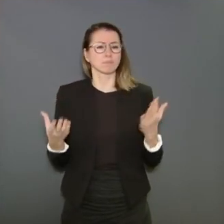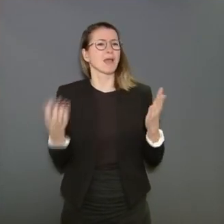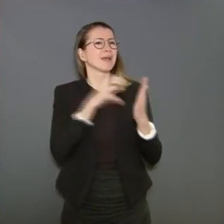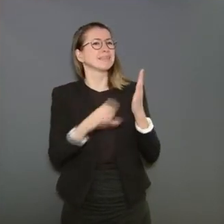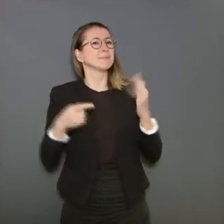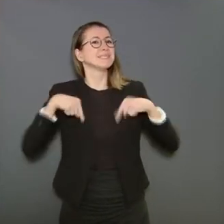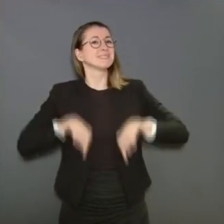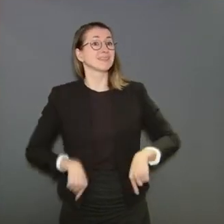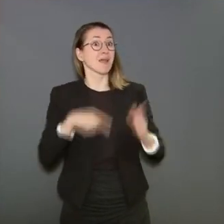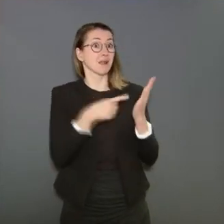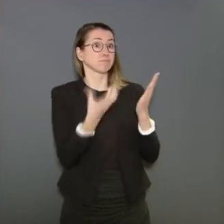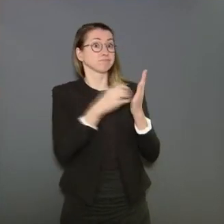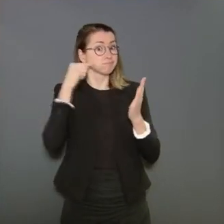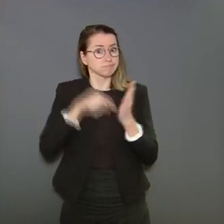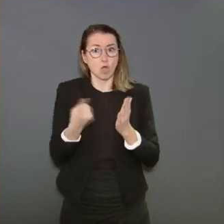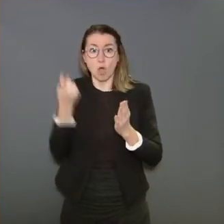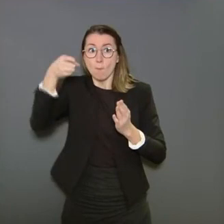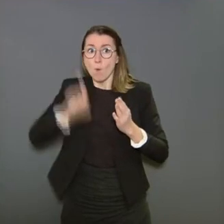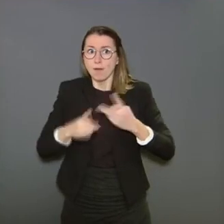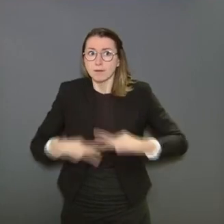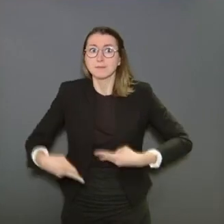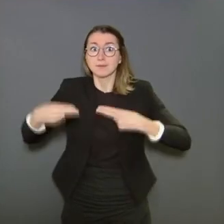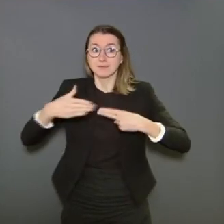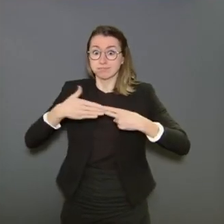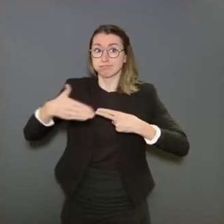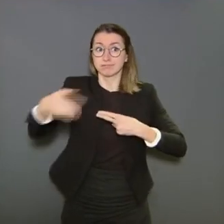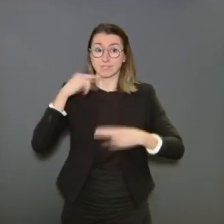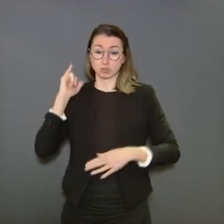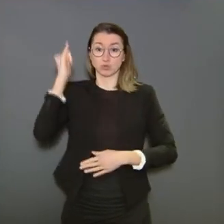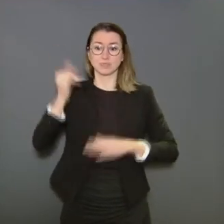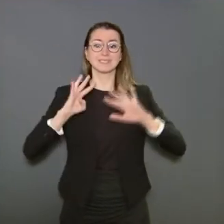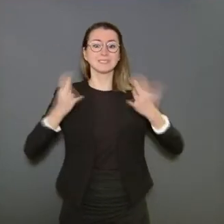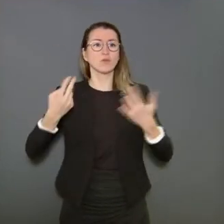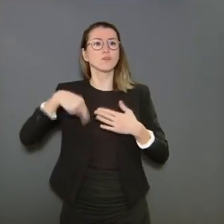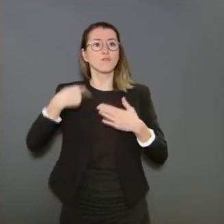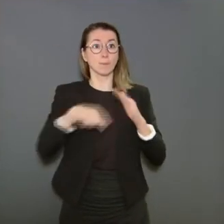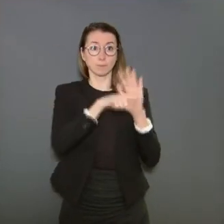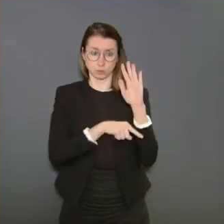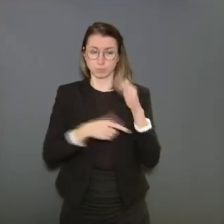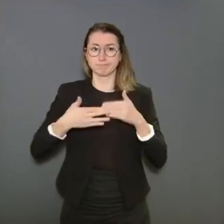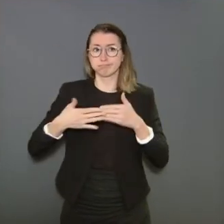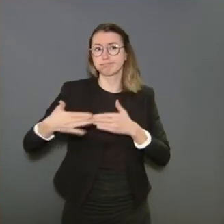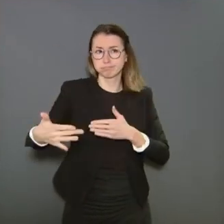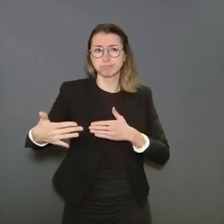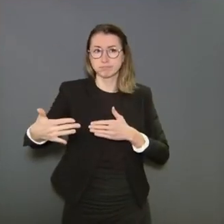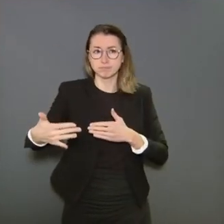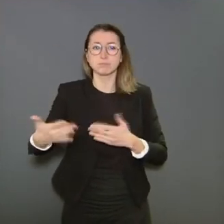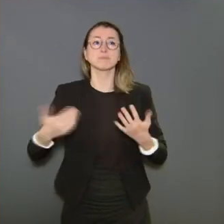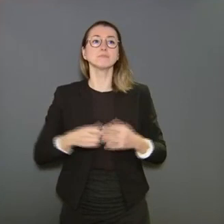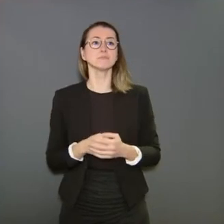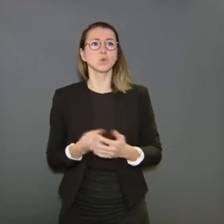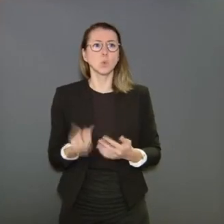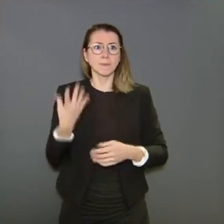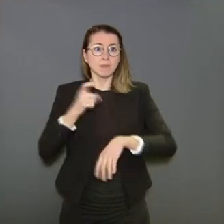mois, donc jusqu'au 19 novembre. Mais en fait, la durée des mesures, elle